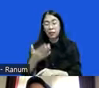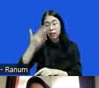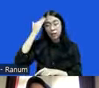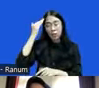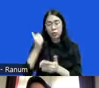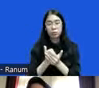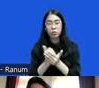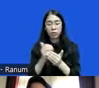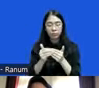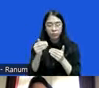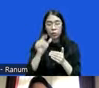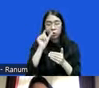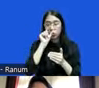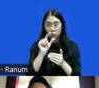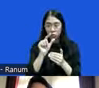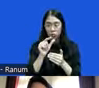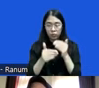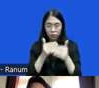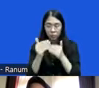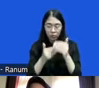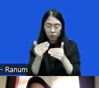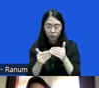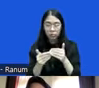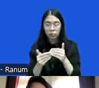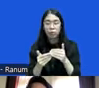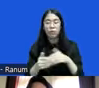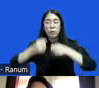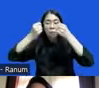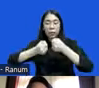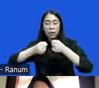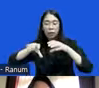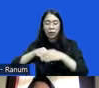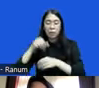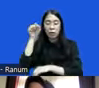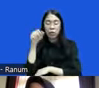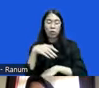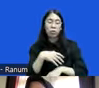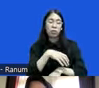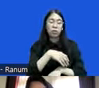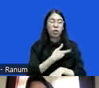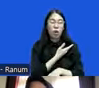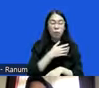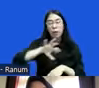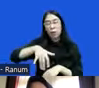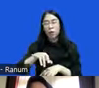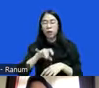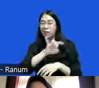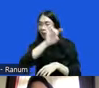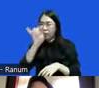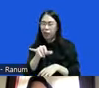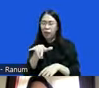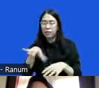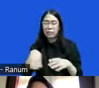kemudian melakukan penyelesaian tindak pidana yang melibatkan pelaku korban keluarga masyarakat dan sebagainya itu